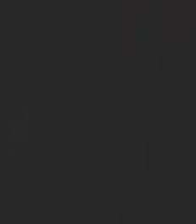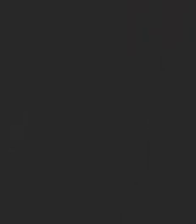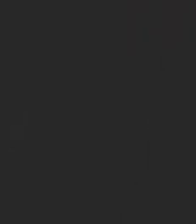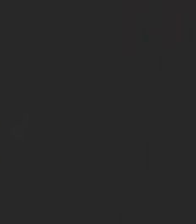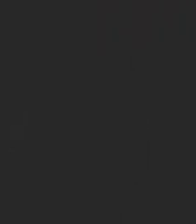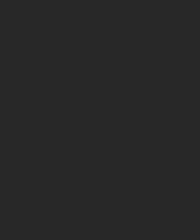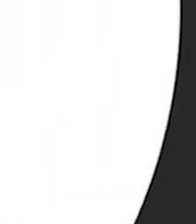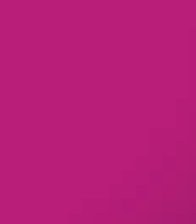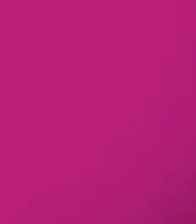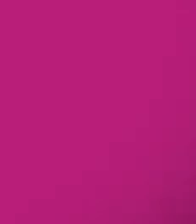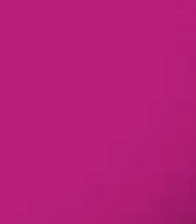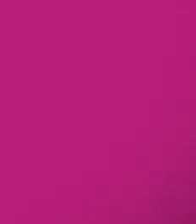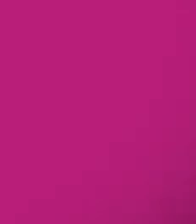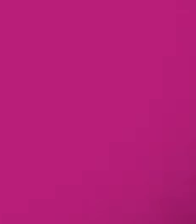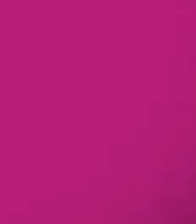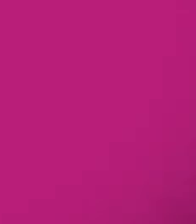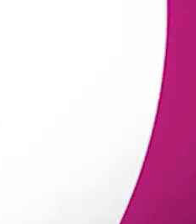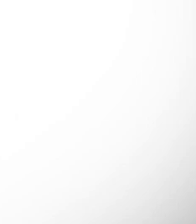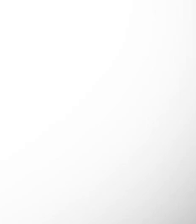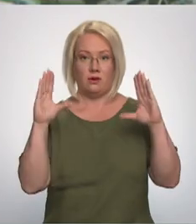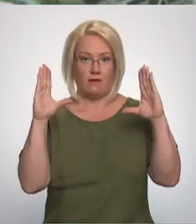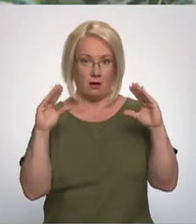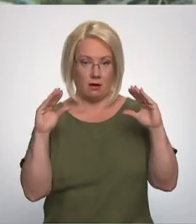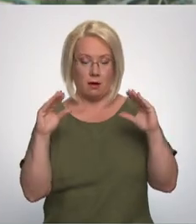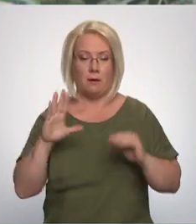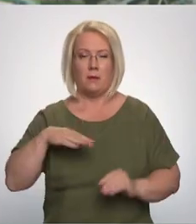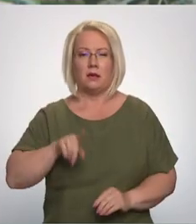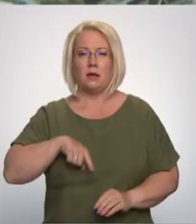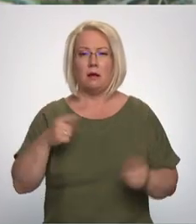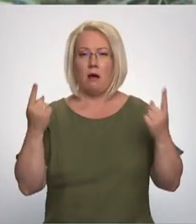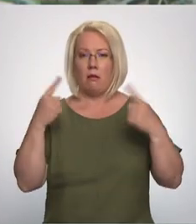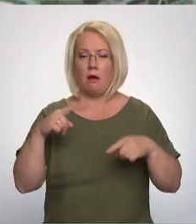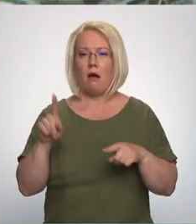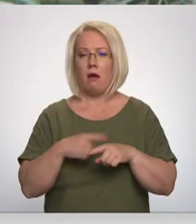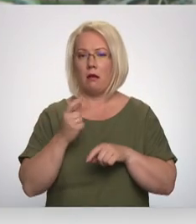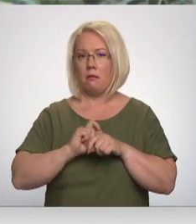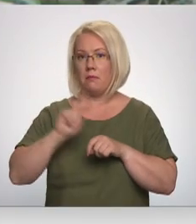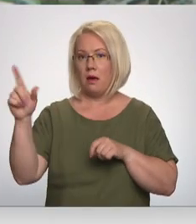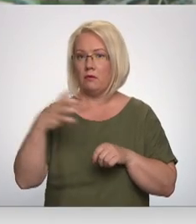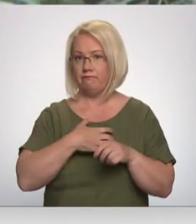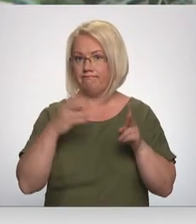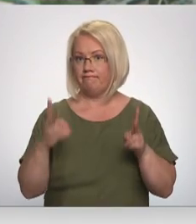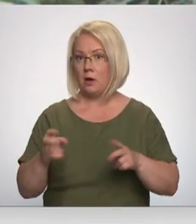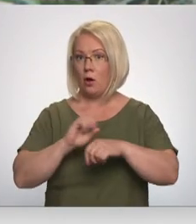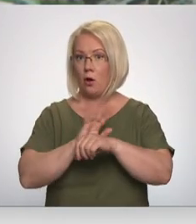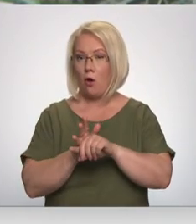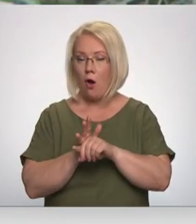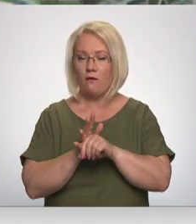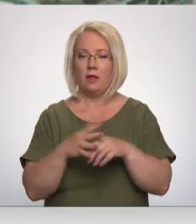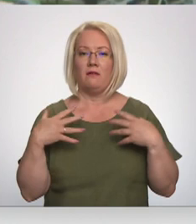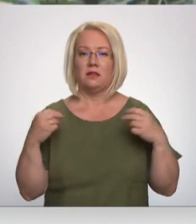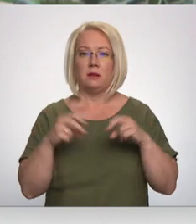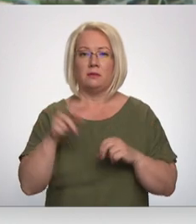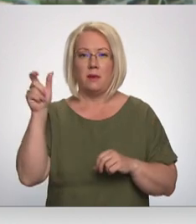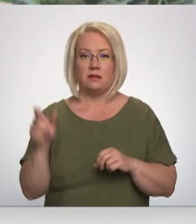Re! Viss ēters ir te! Pēc ilgāka laika atkal sāk pieaugt saslimstība ar Covidu. Epidemiologi šo